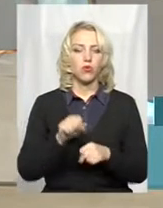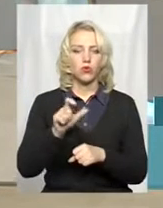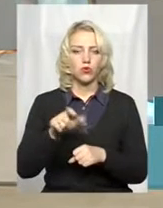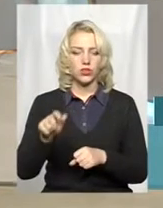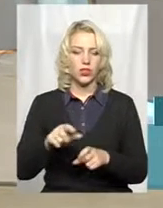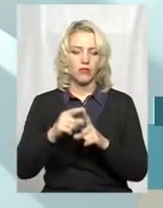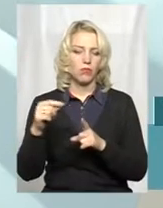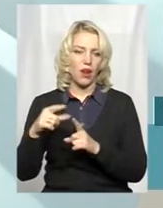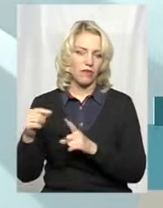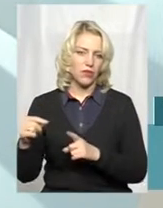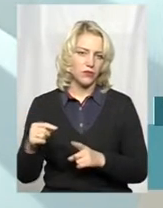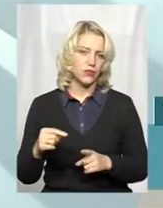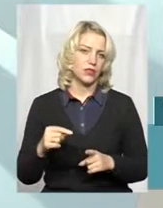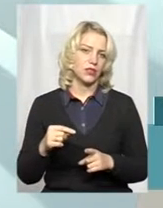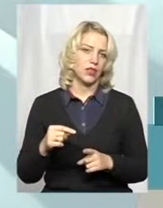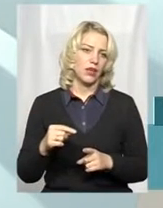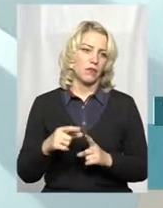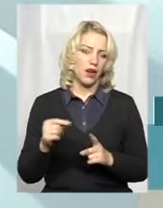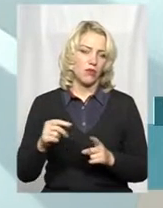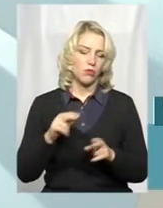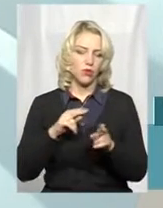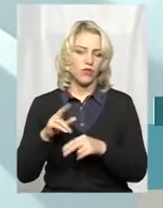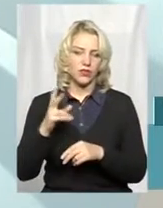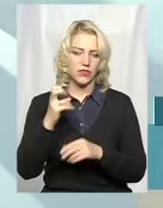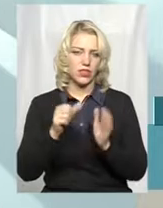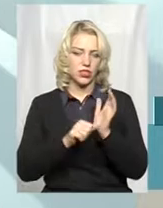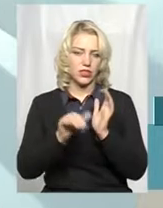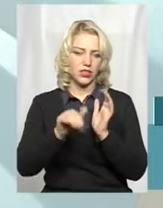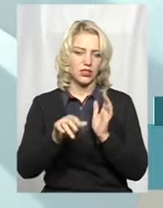правил полювання було накладено більше 26 тисяч гривень штрафів.